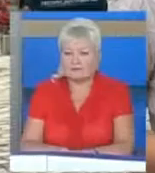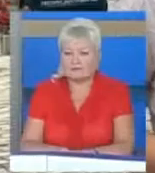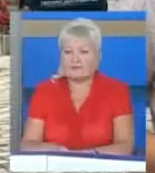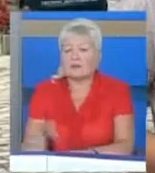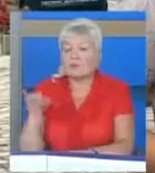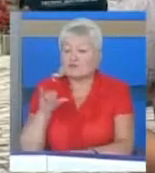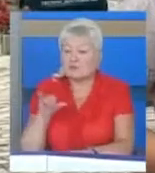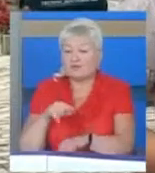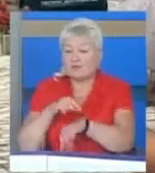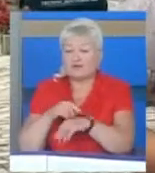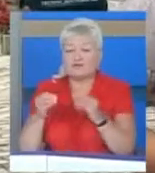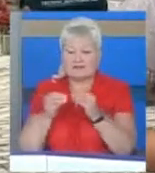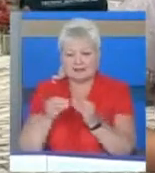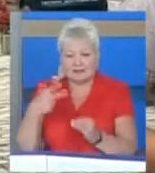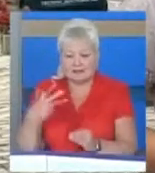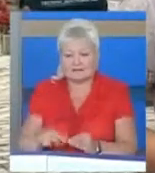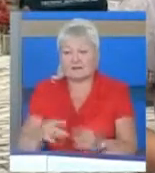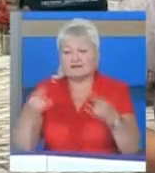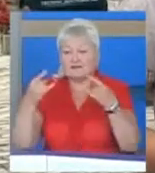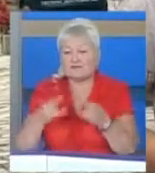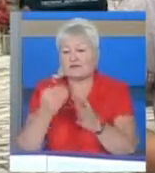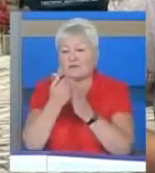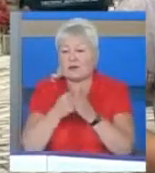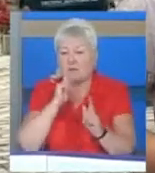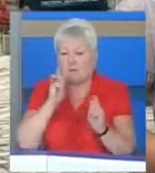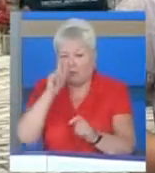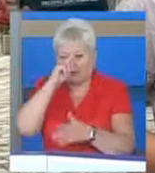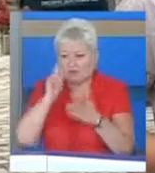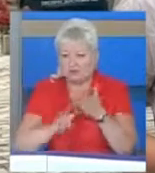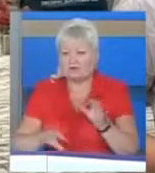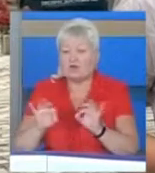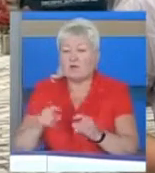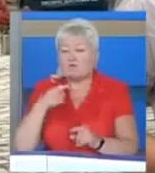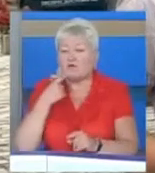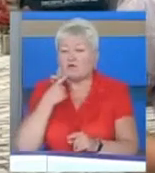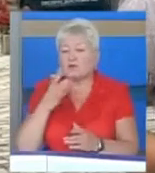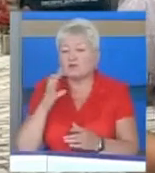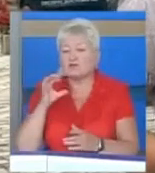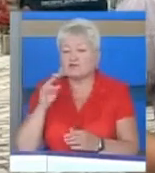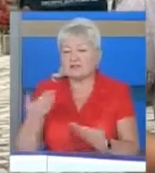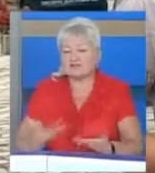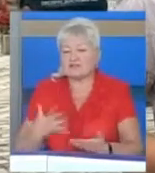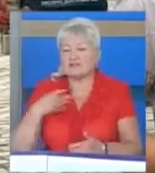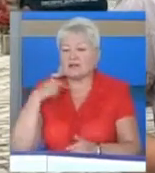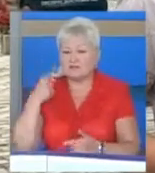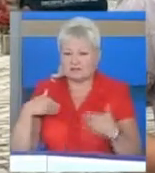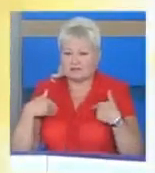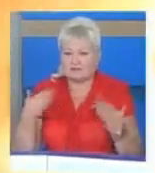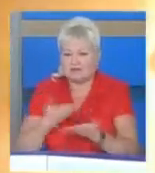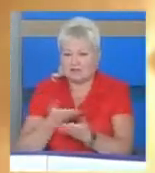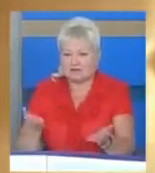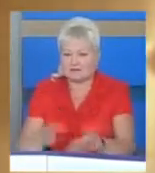Субота на годиннику 10.30 в ефірі програма «Подаруй надію», в якій ми говоримо про соціальне життя Львівщини. Вітаю вас.